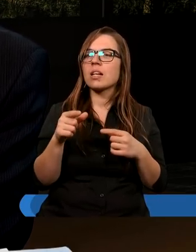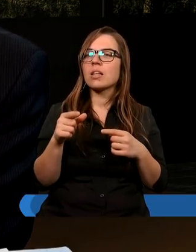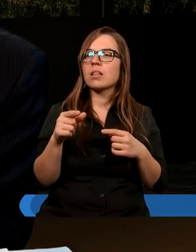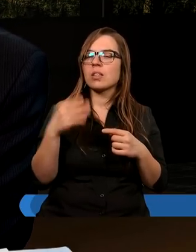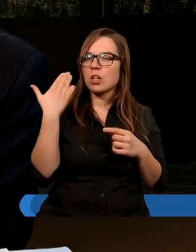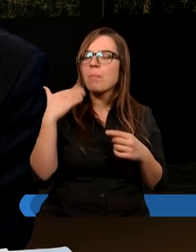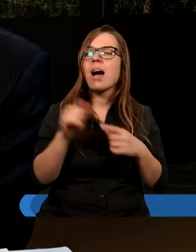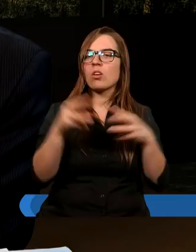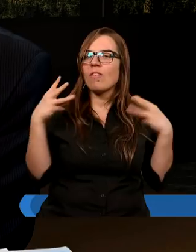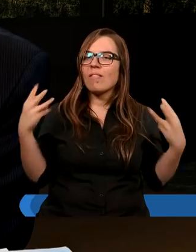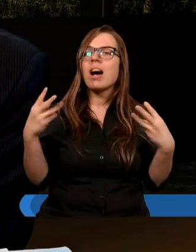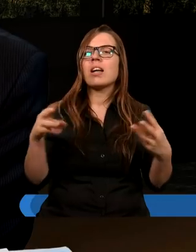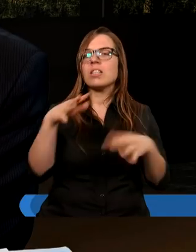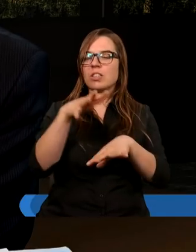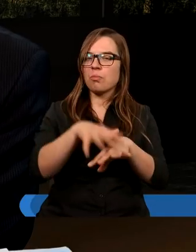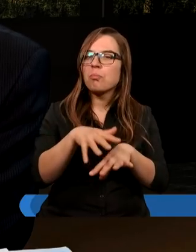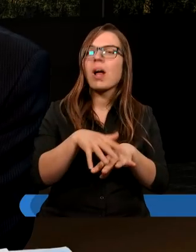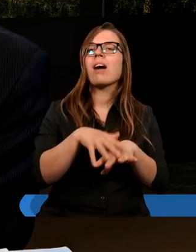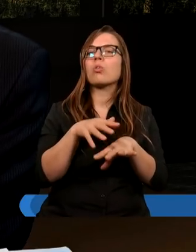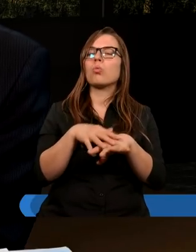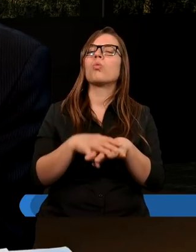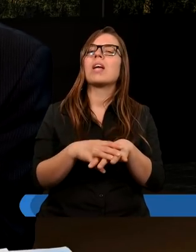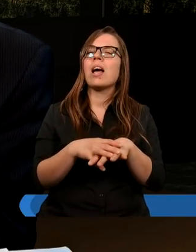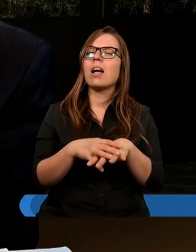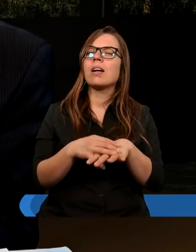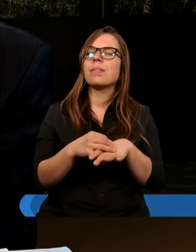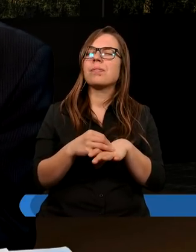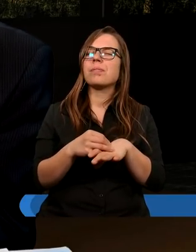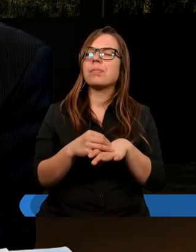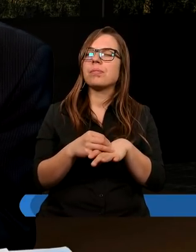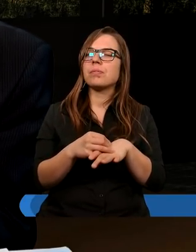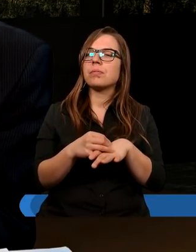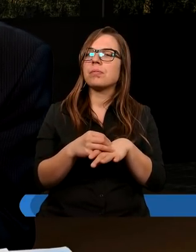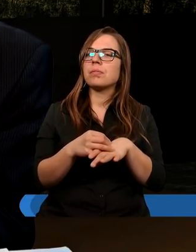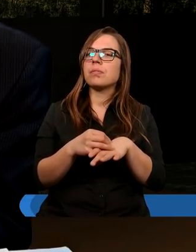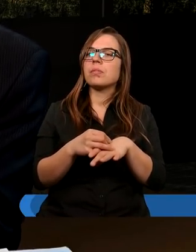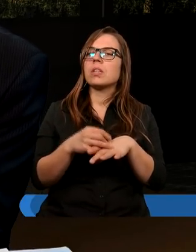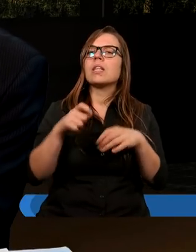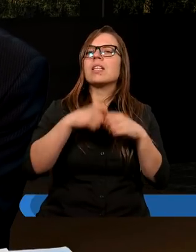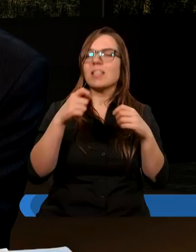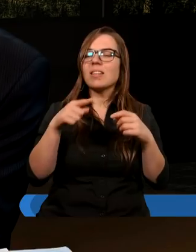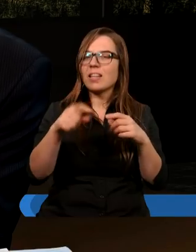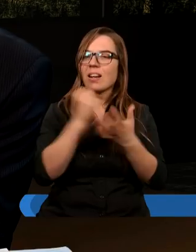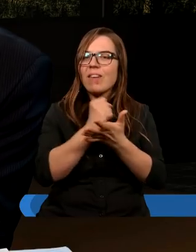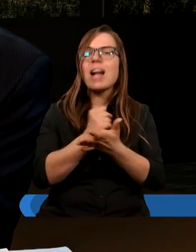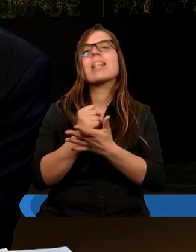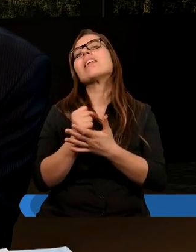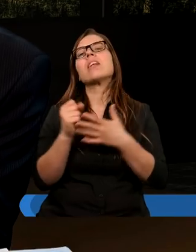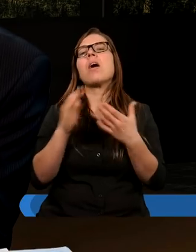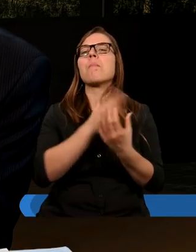poważnie traktuje te związki